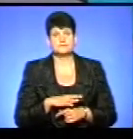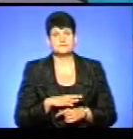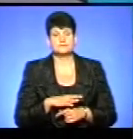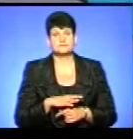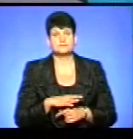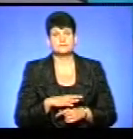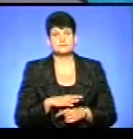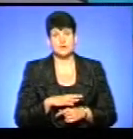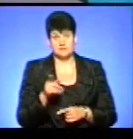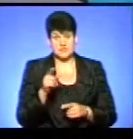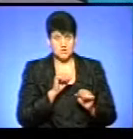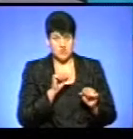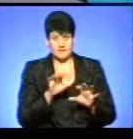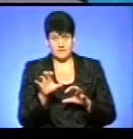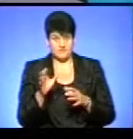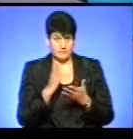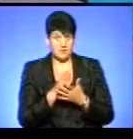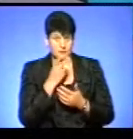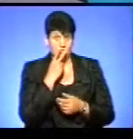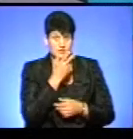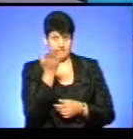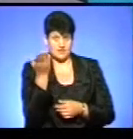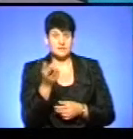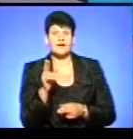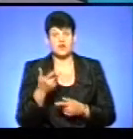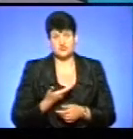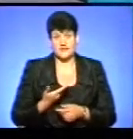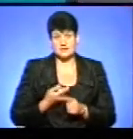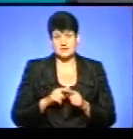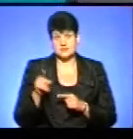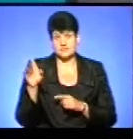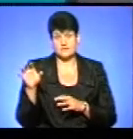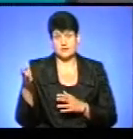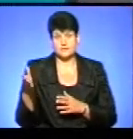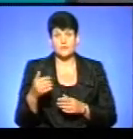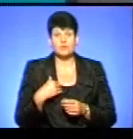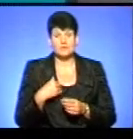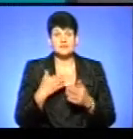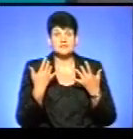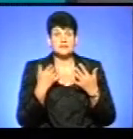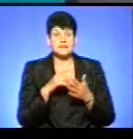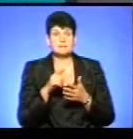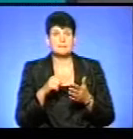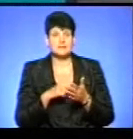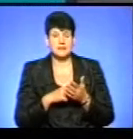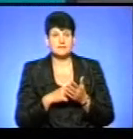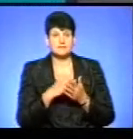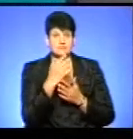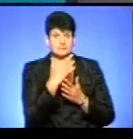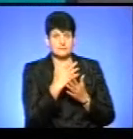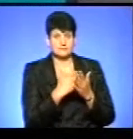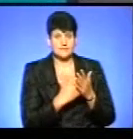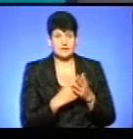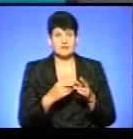тварин, то Ви б мали подивитися нас, як на мене, як там їм живеться тим тваринам. У мене стільки питань на порядку денному,